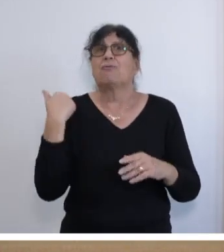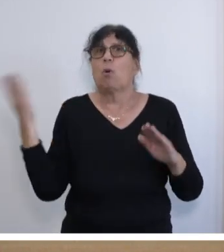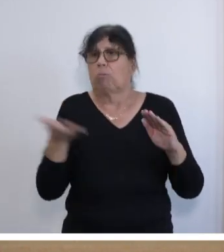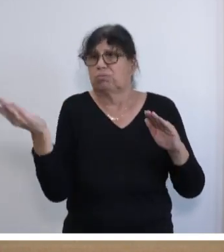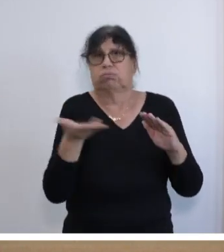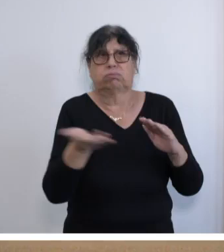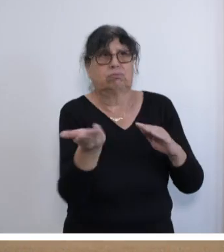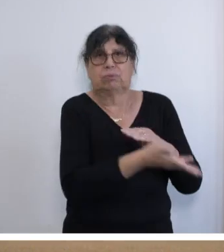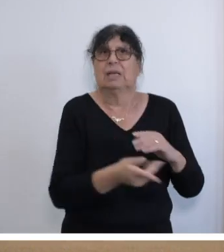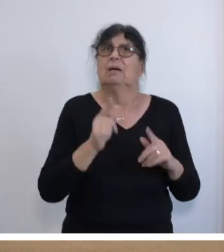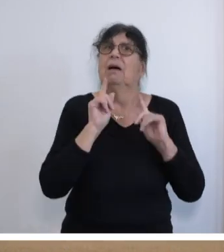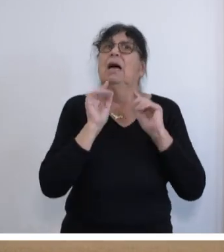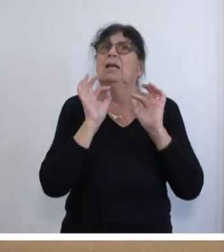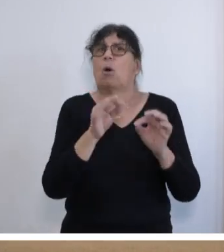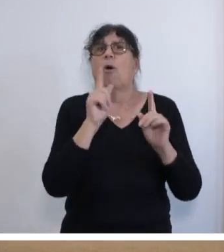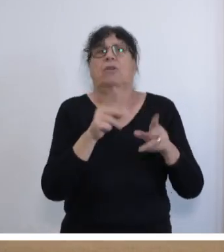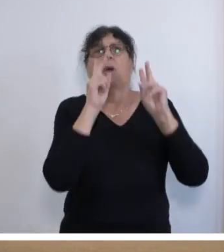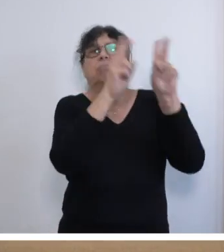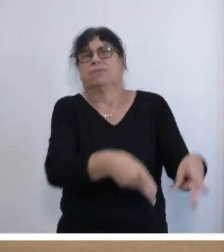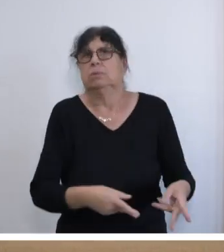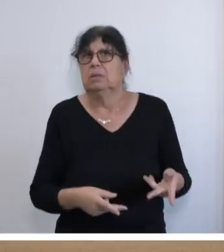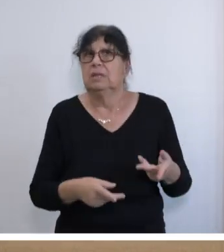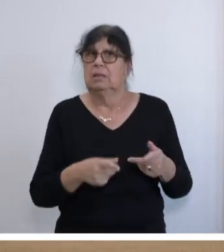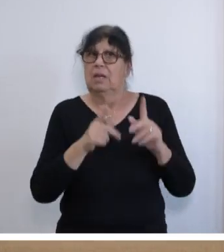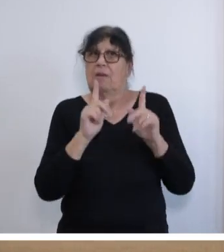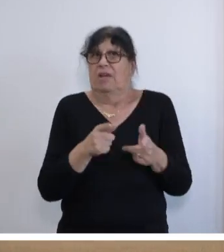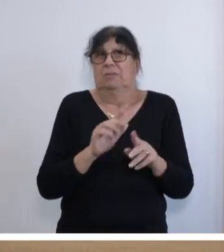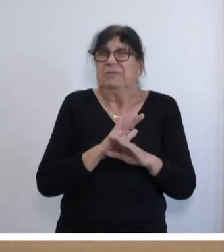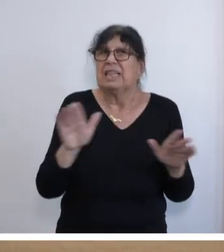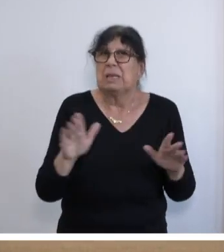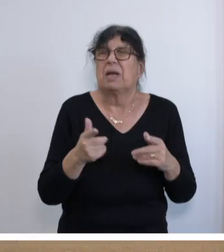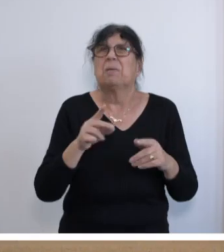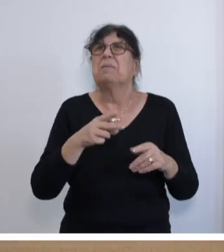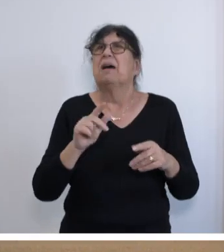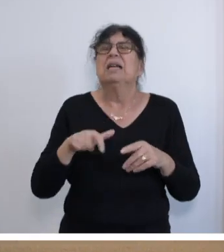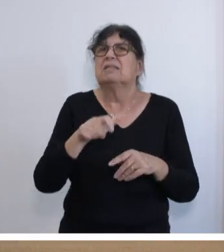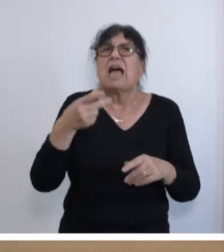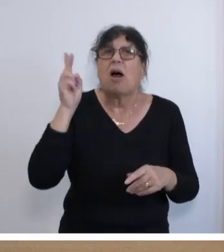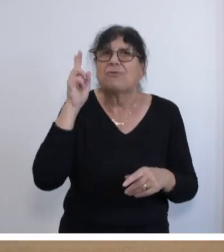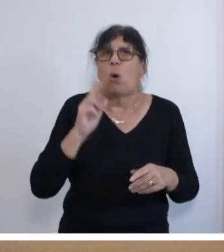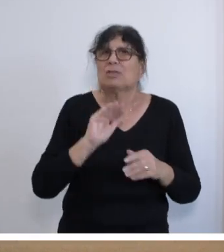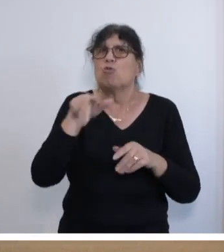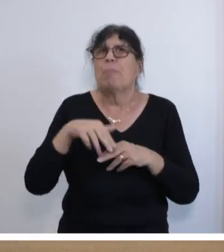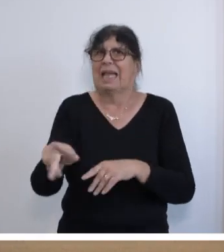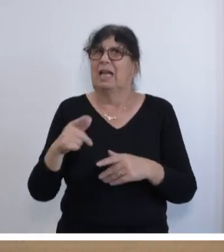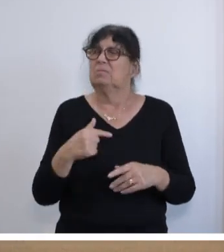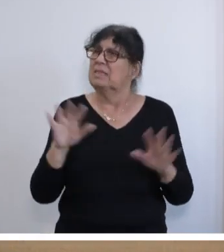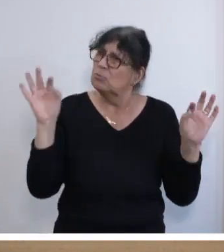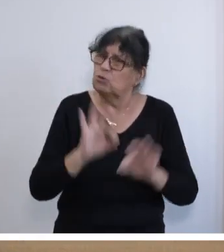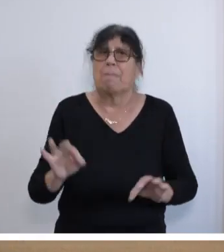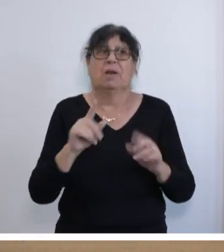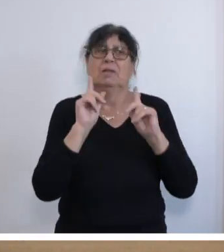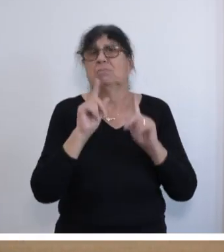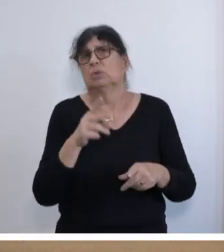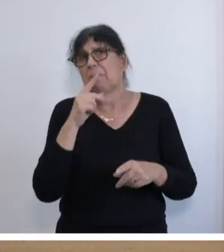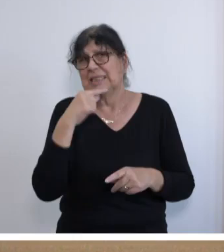dafür entstanden. Oft werden sie vernachlässigt, weil sie eben dann nicht in die Hoheit des Saarbruchs übergehen und das ist dann wirklich ein Drama und da kann ich nur sagen, da müssen